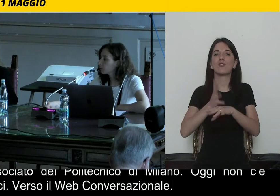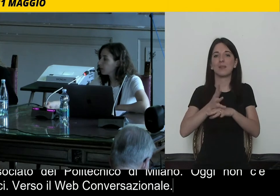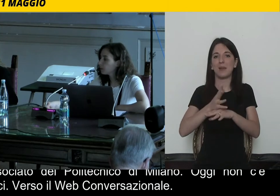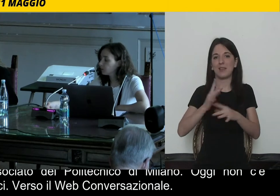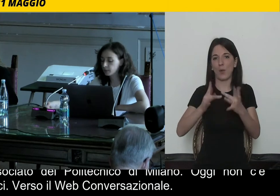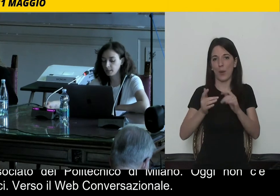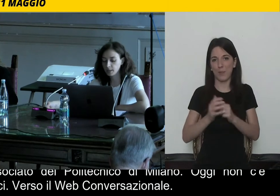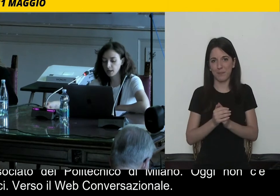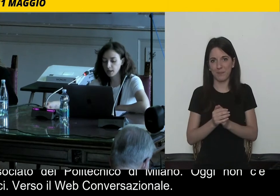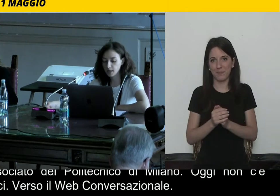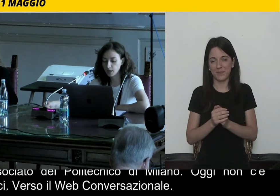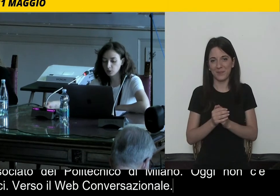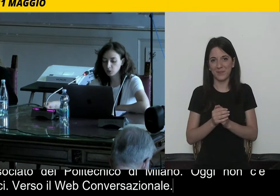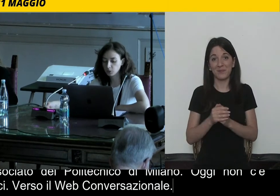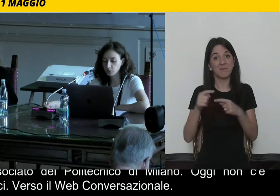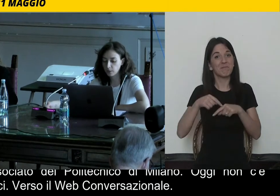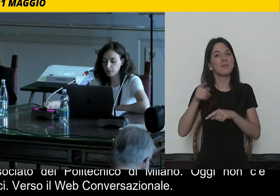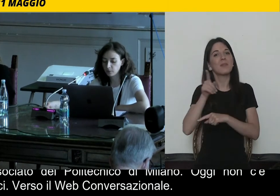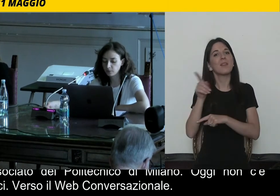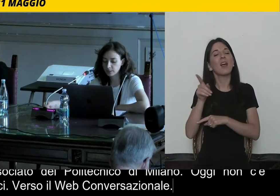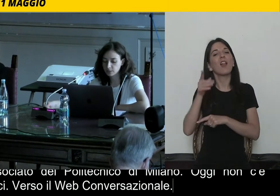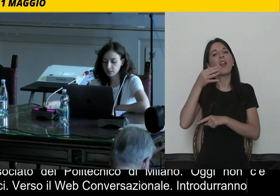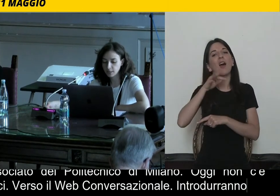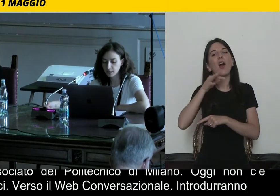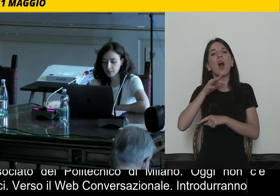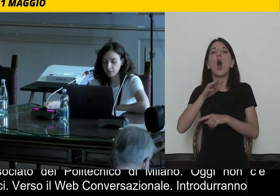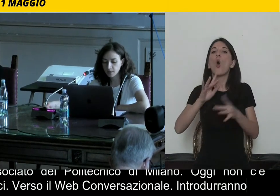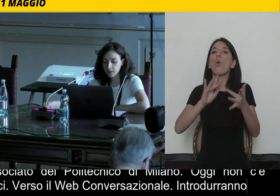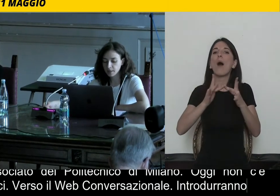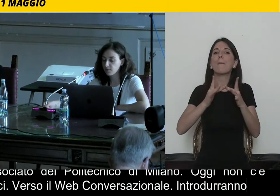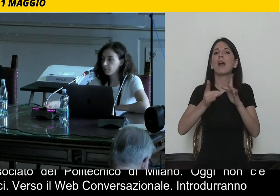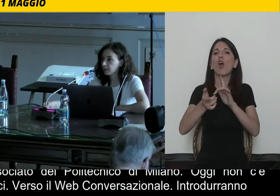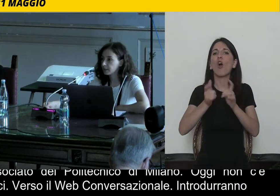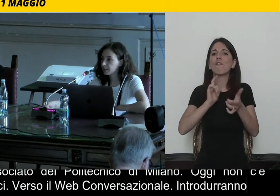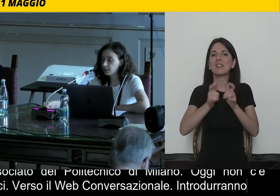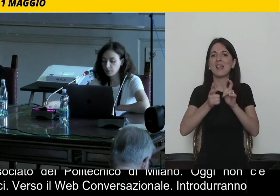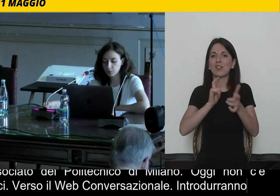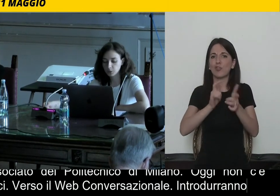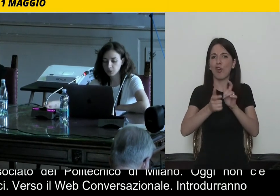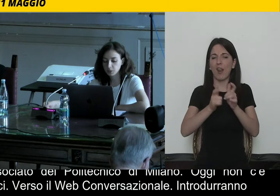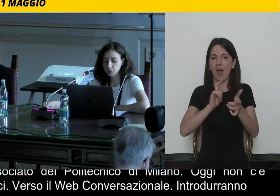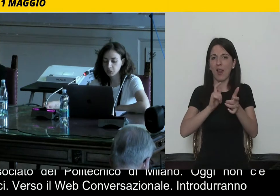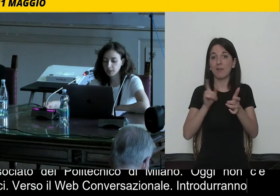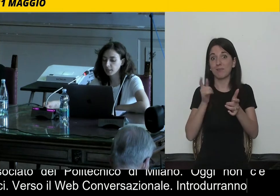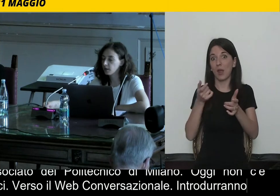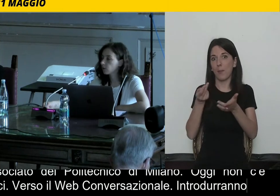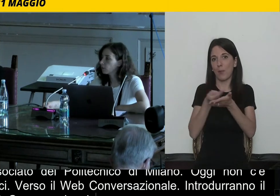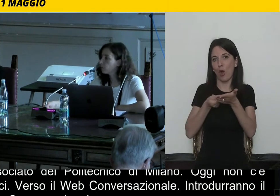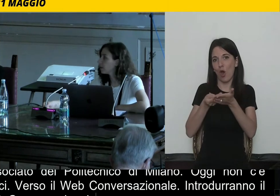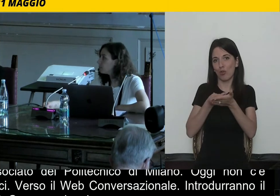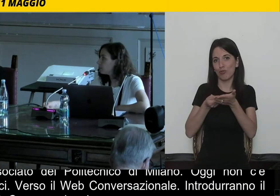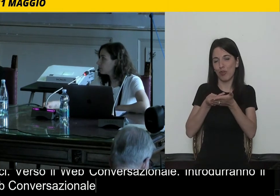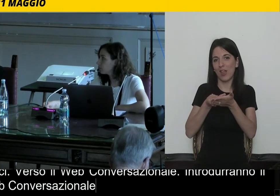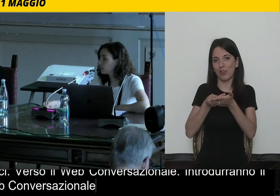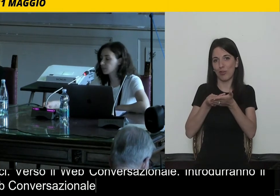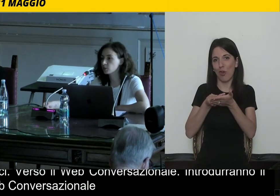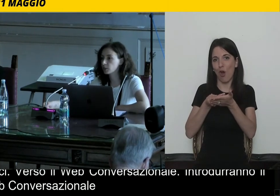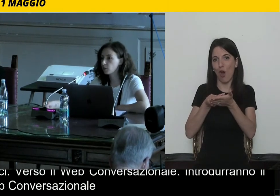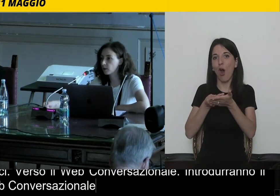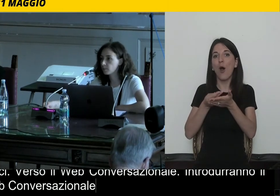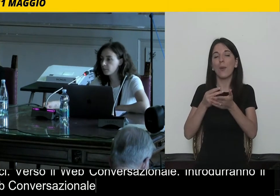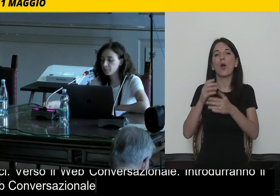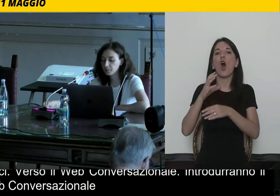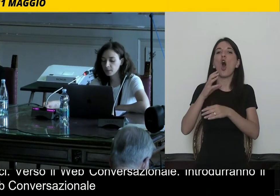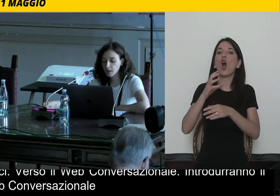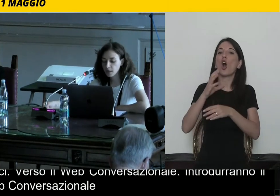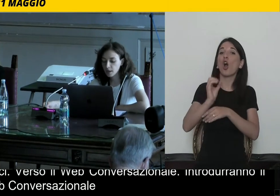introdurranno il concetto di web conversazionale, che fa parte del progetto di ricerca con web, conversational